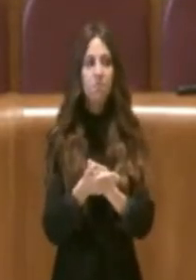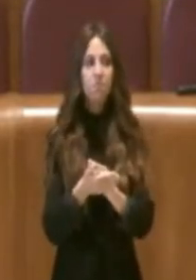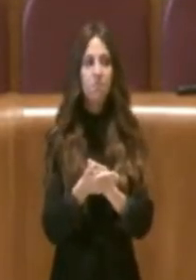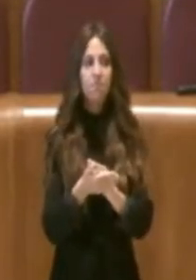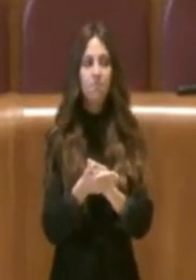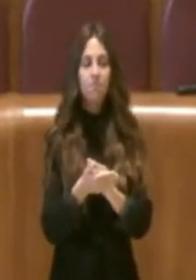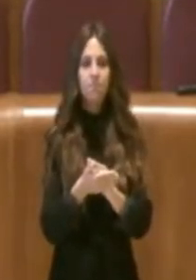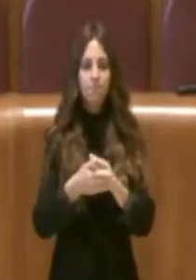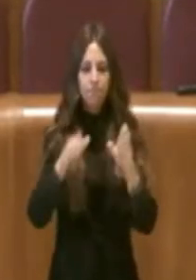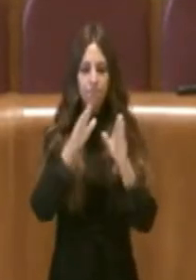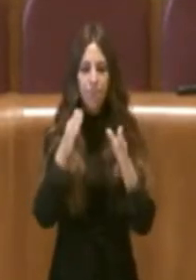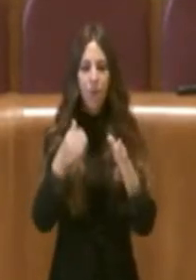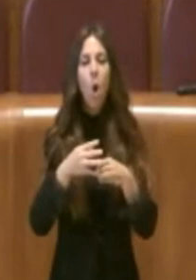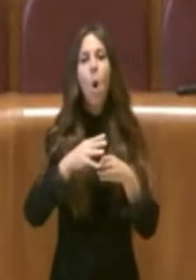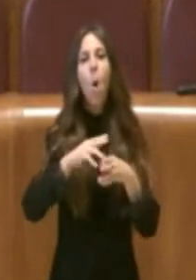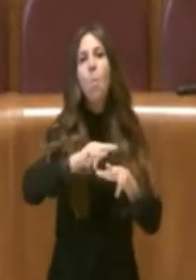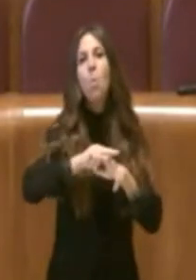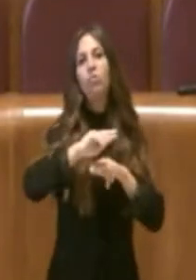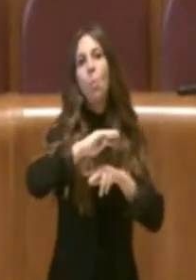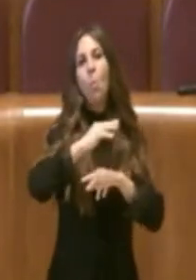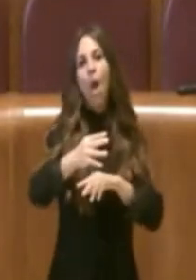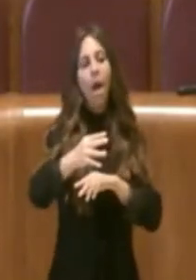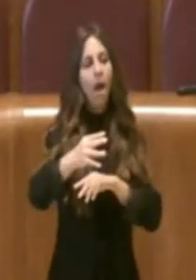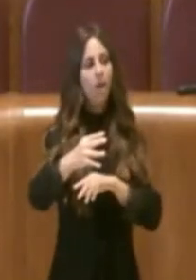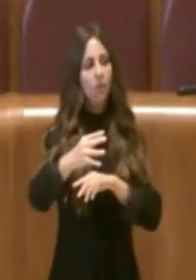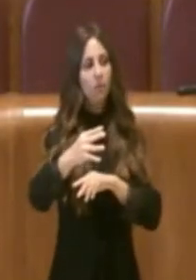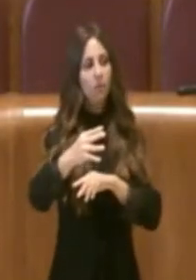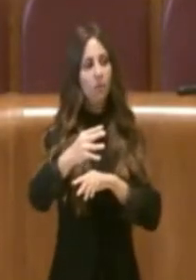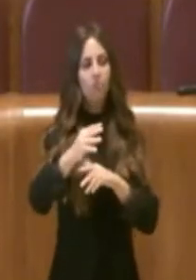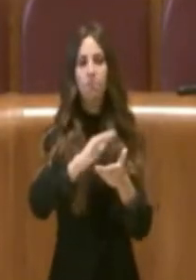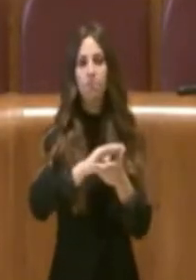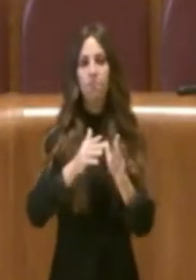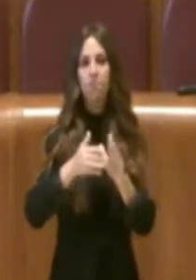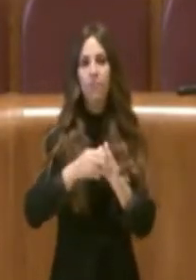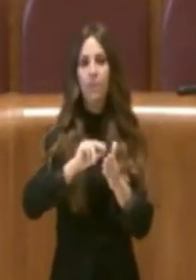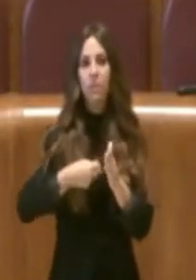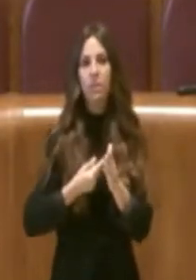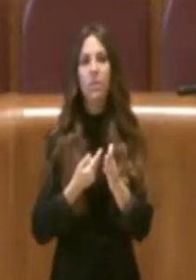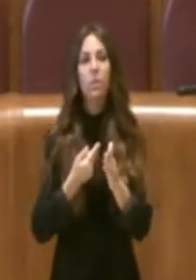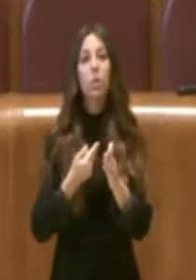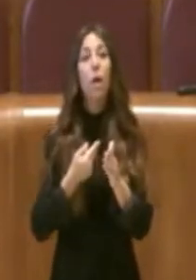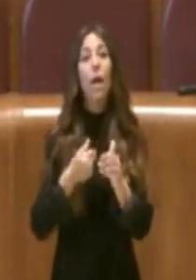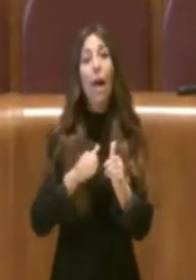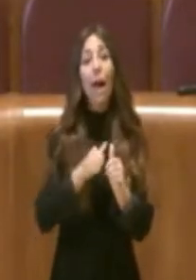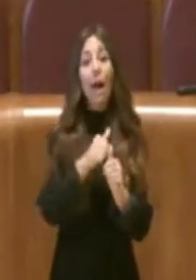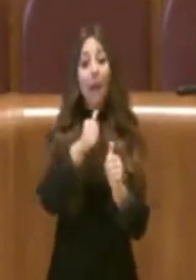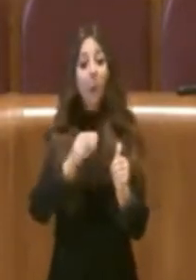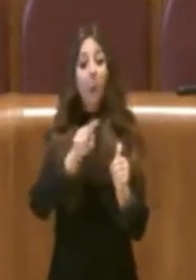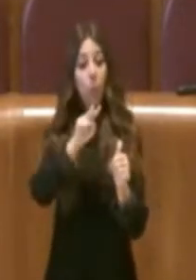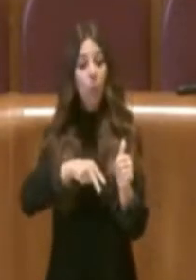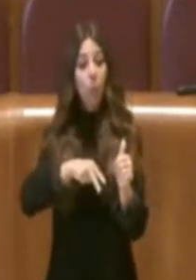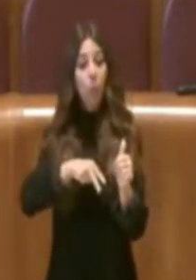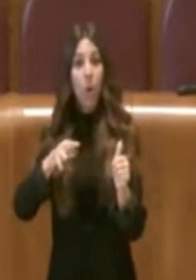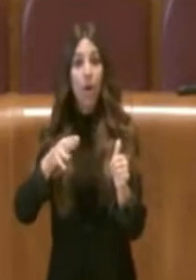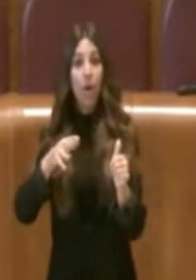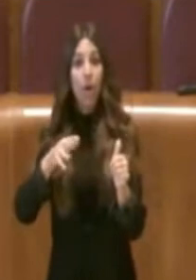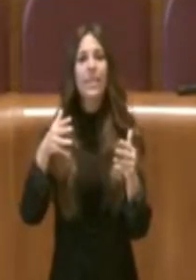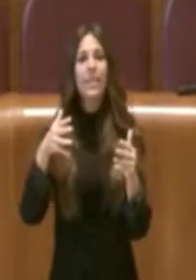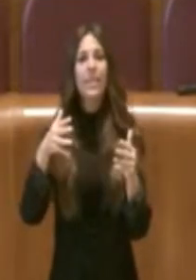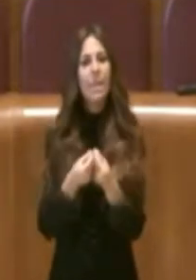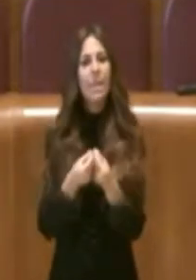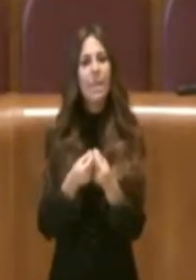quarto municipio, una convenzione stipulata nel 2004 con la società CAM